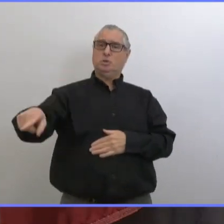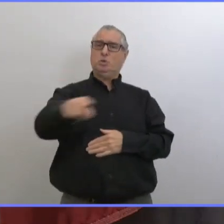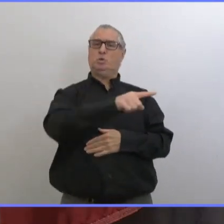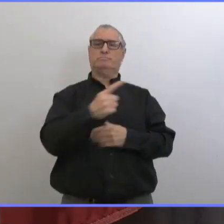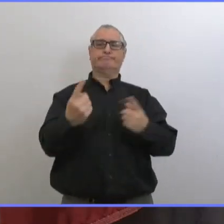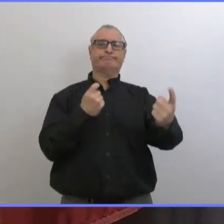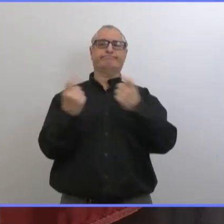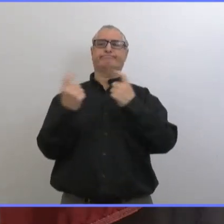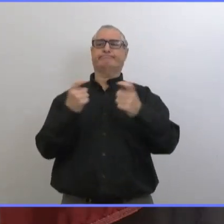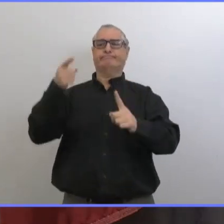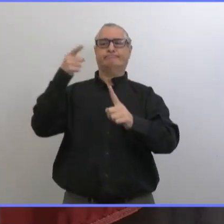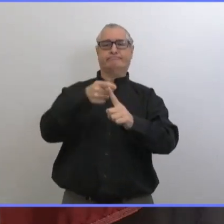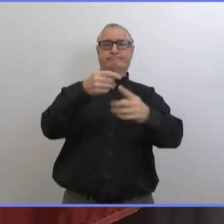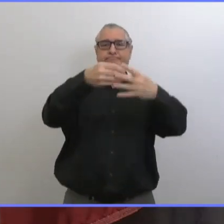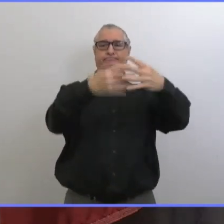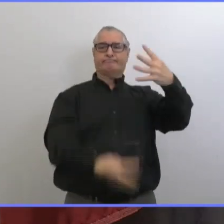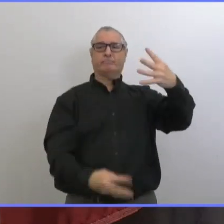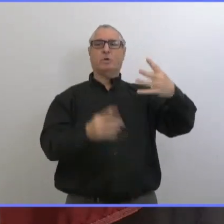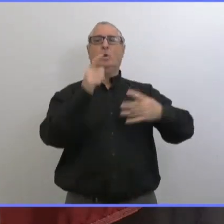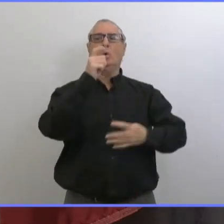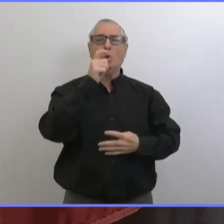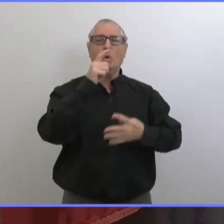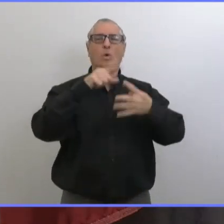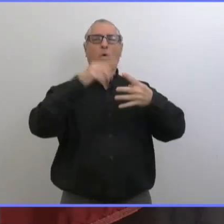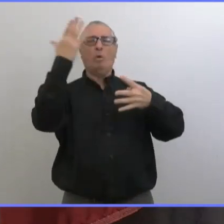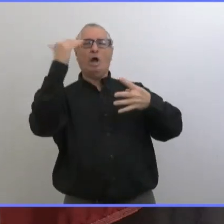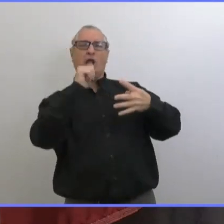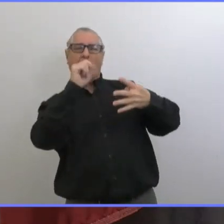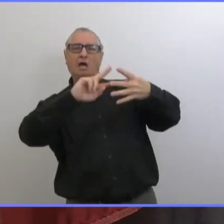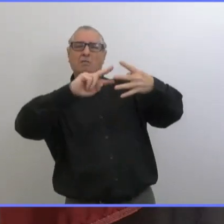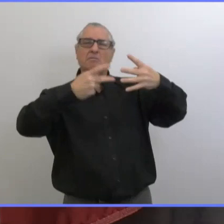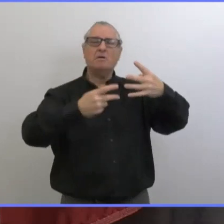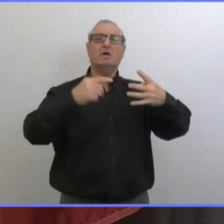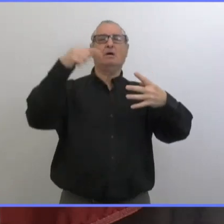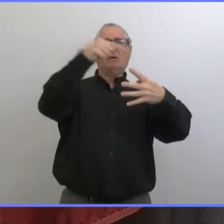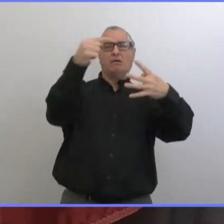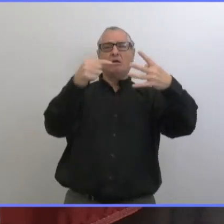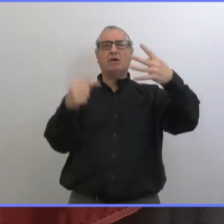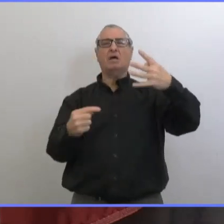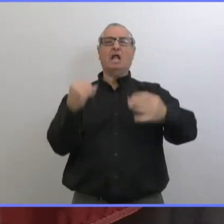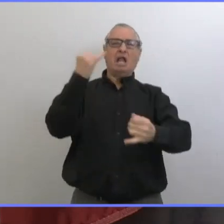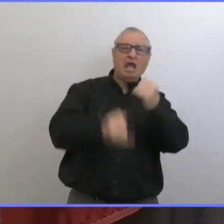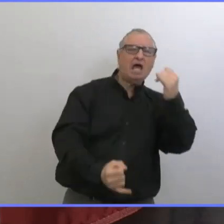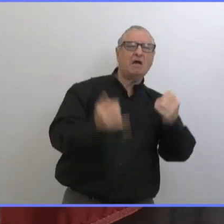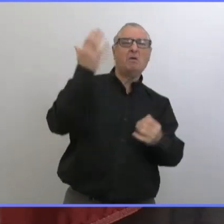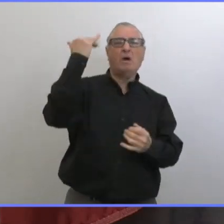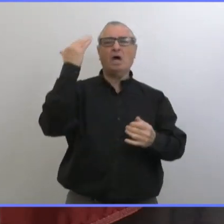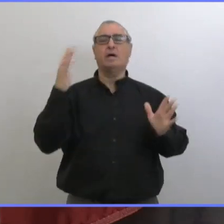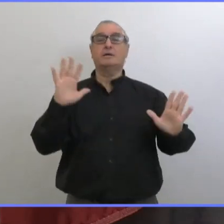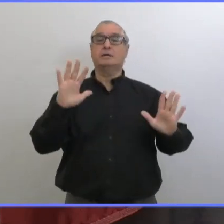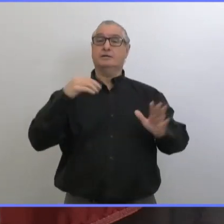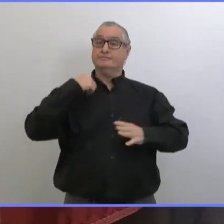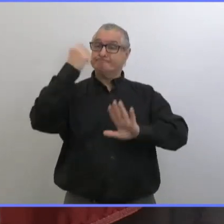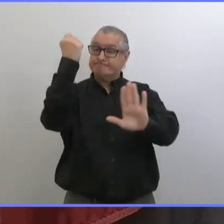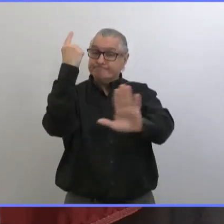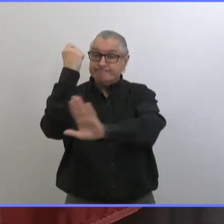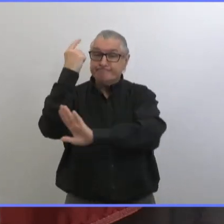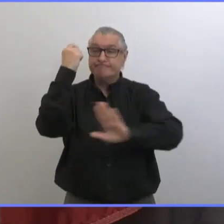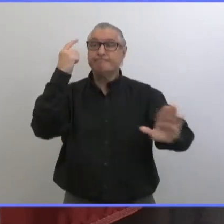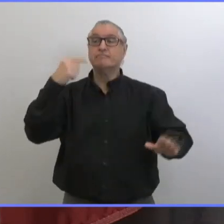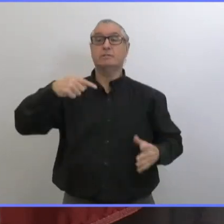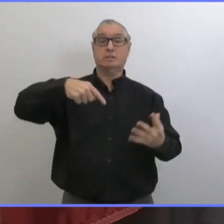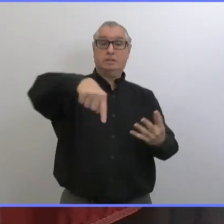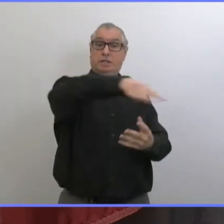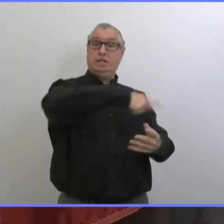de la santé, c'est eux qui s'occupent de cette liste. Et ils se fondent sur la recherche, sur les sciences